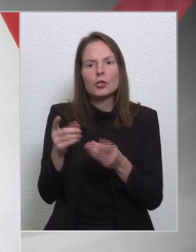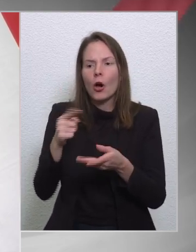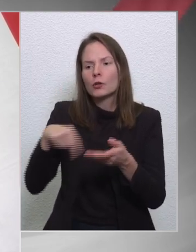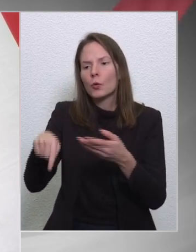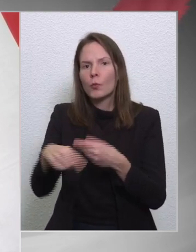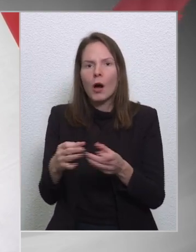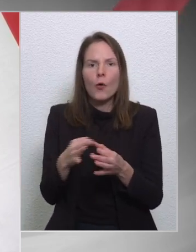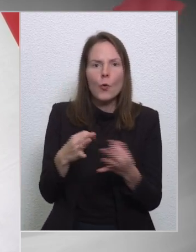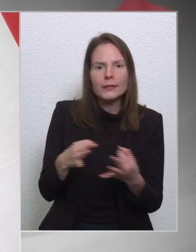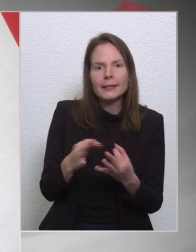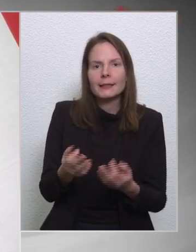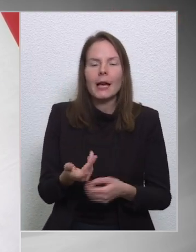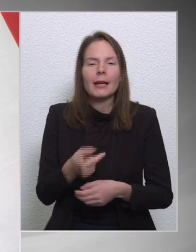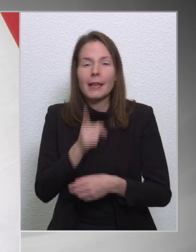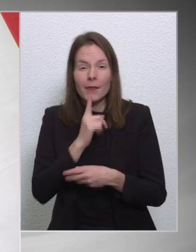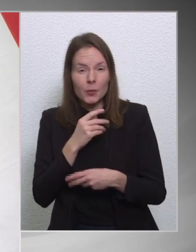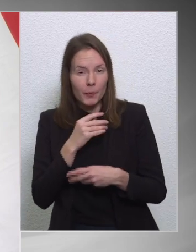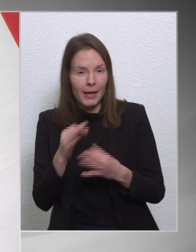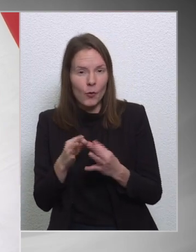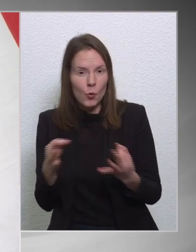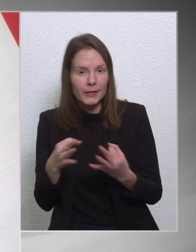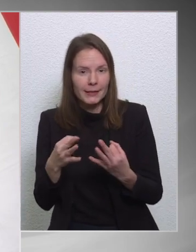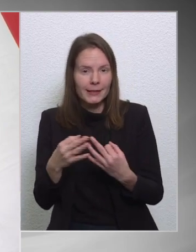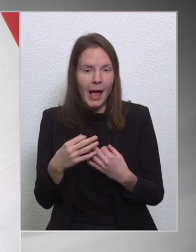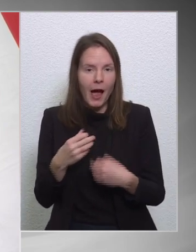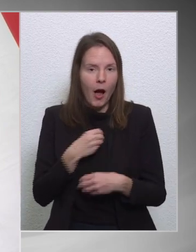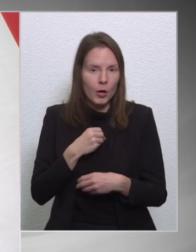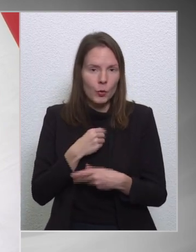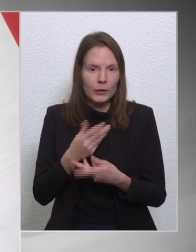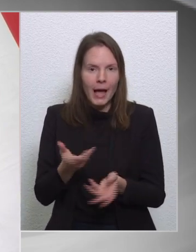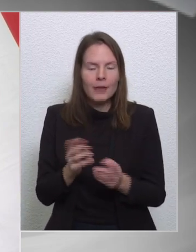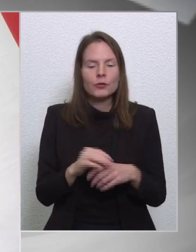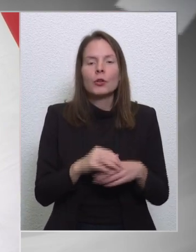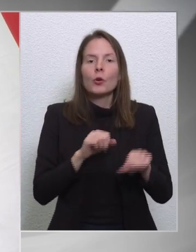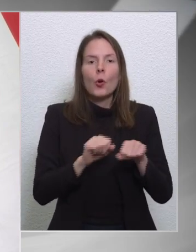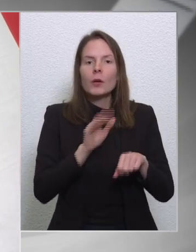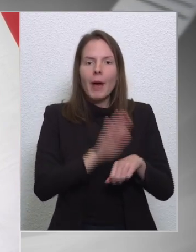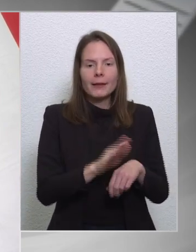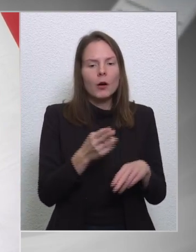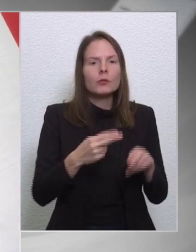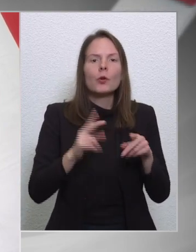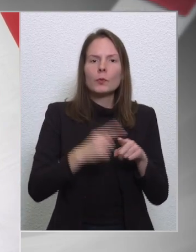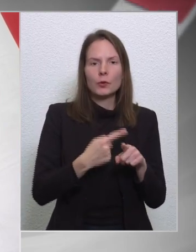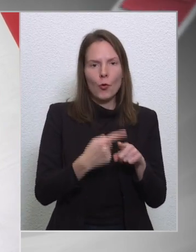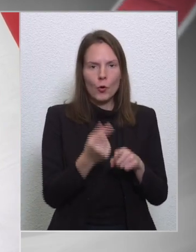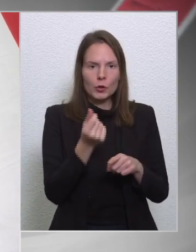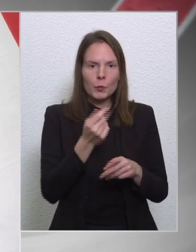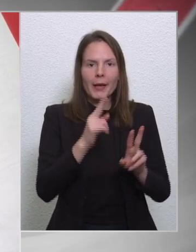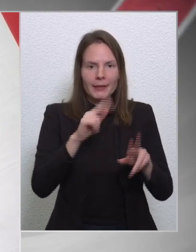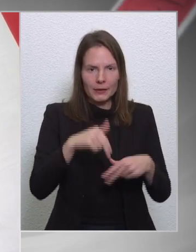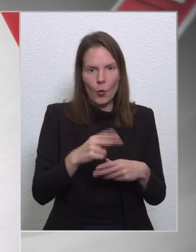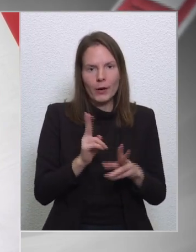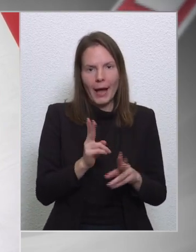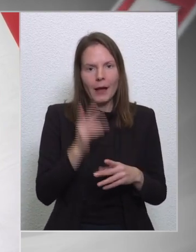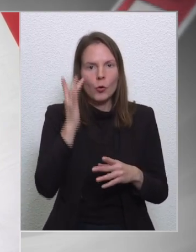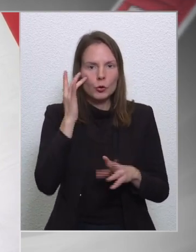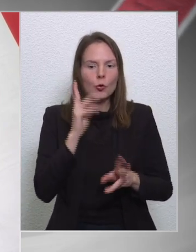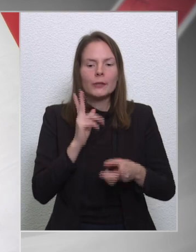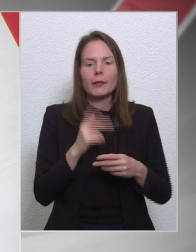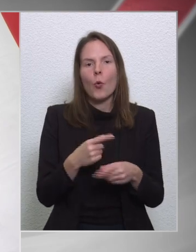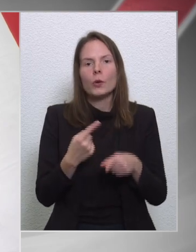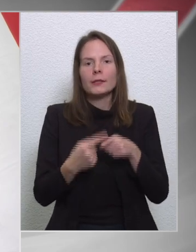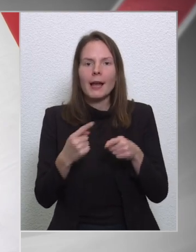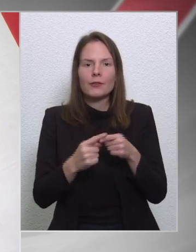kevésbé őszinte aggódást, a kormánynak ennek a pénznek a többszöröséről kell gondoskodnia ahhoz, hogy erre zsicsökkentést fenn